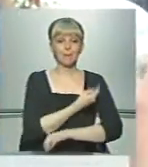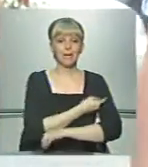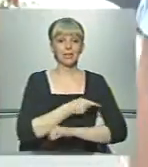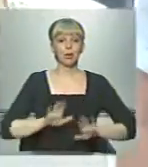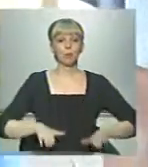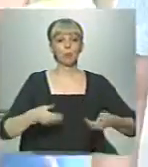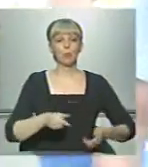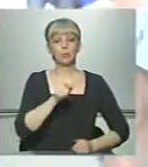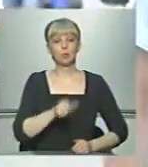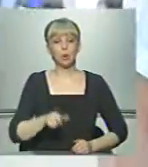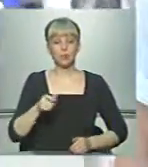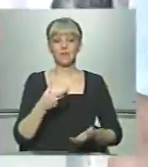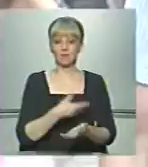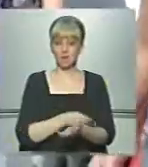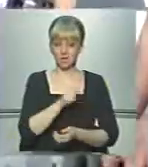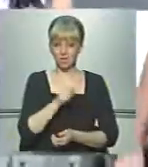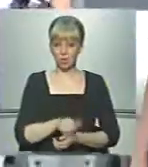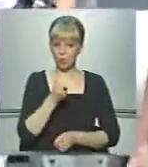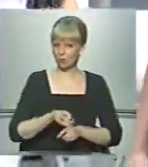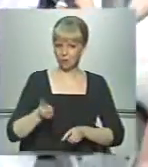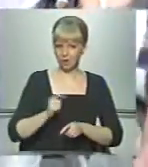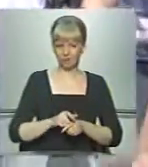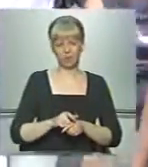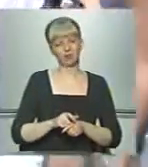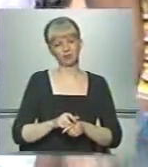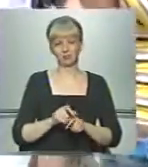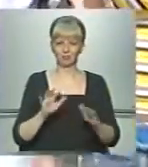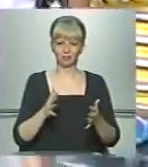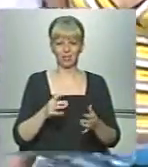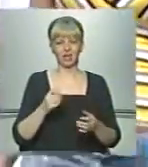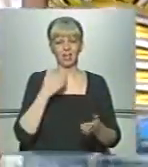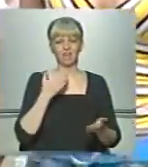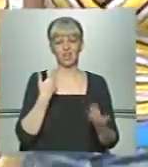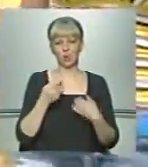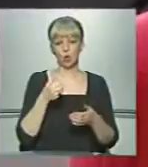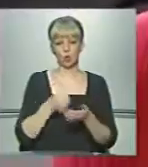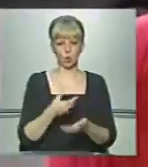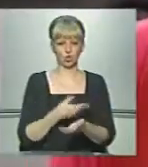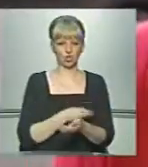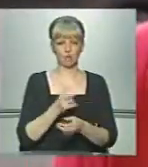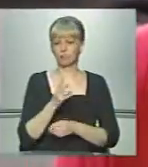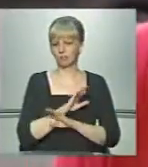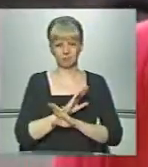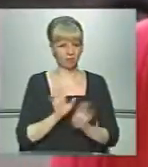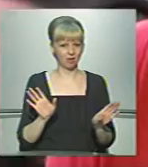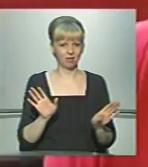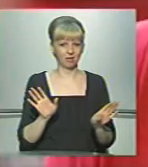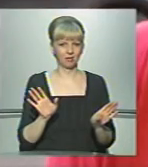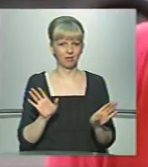пропонує громадянам дієву вакцину, люди в переважній більшості скептично відносяться до щеплення. Ні, ні.